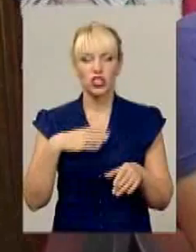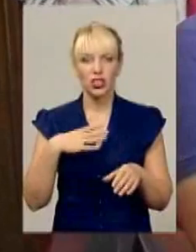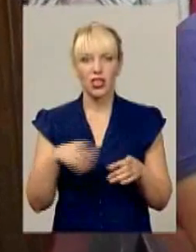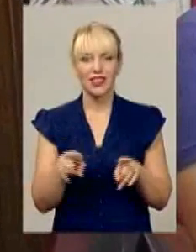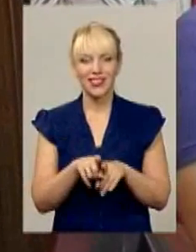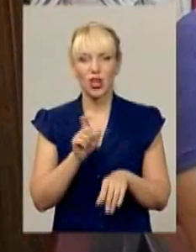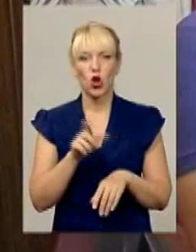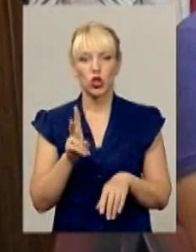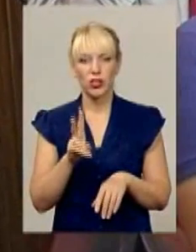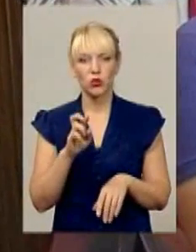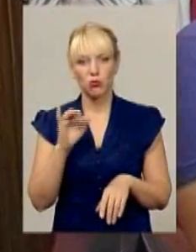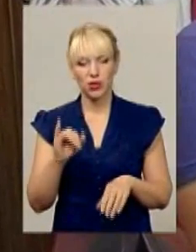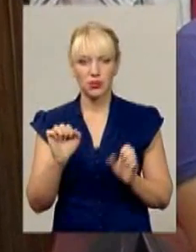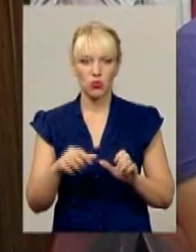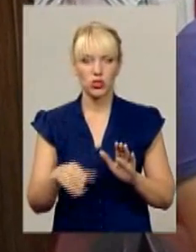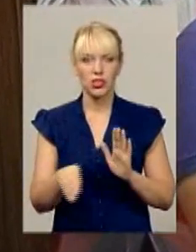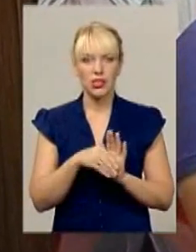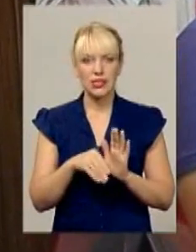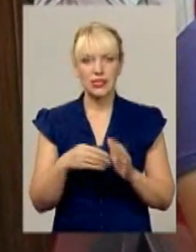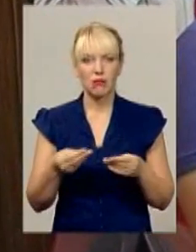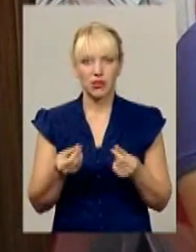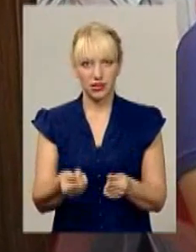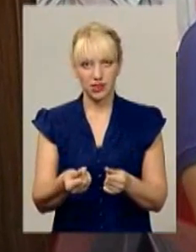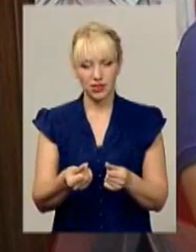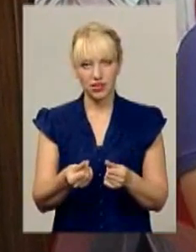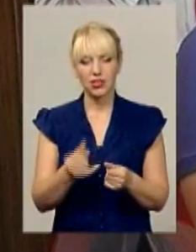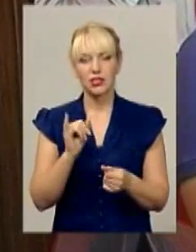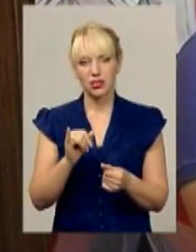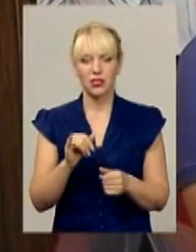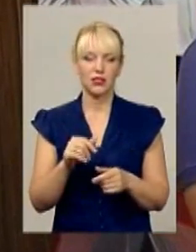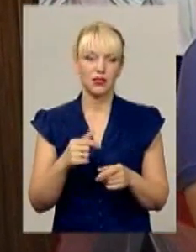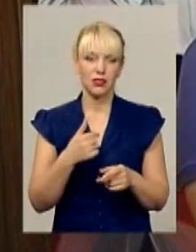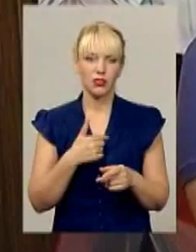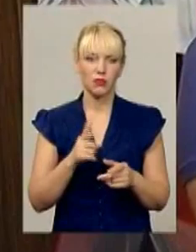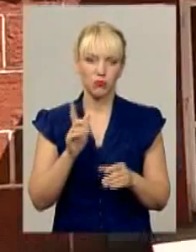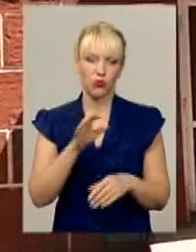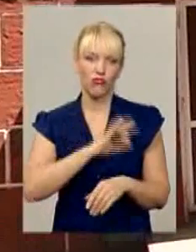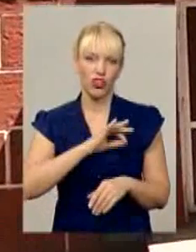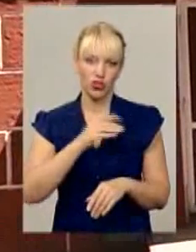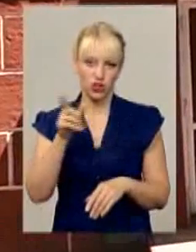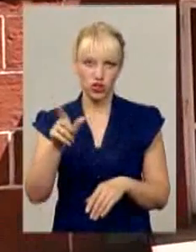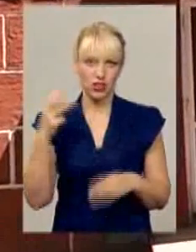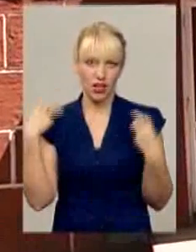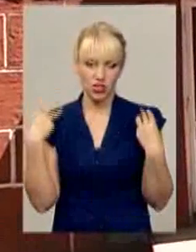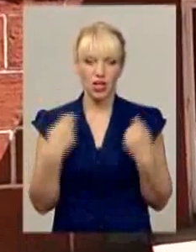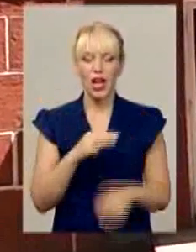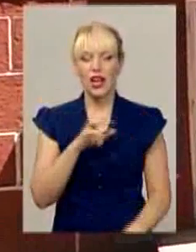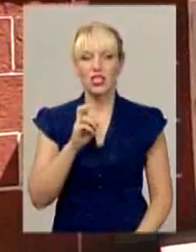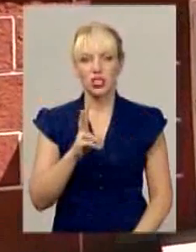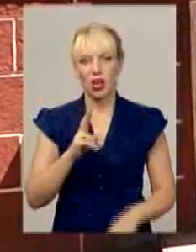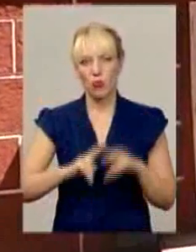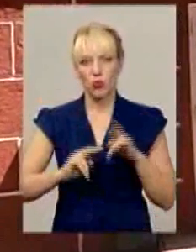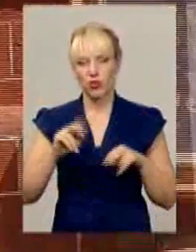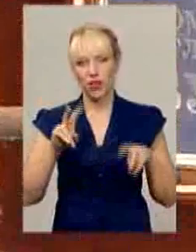'ю, таких людей, які зможуть заплатити певну суму грошей. Йому, якби, то буде вигодніше. У жеку будівельник, на